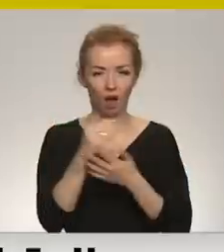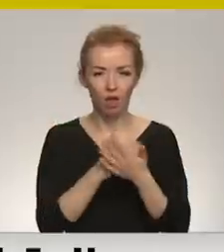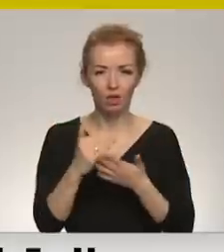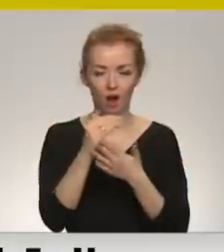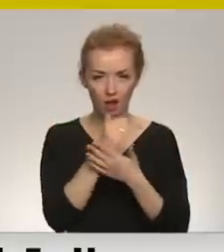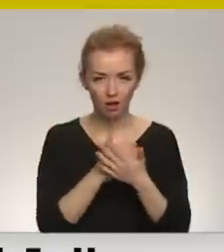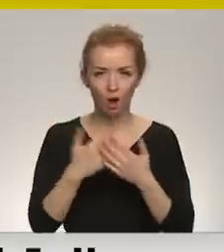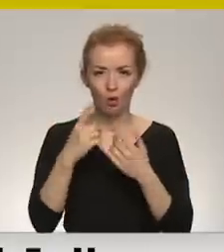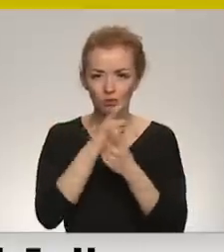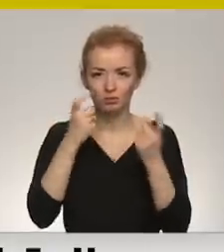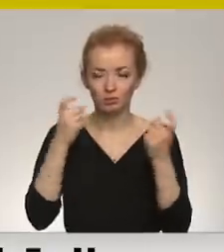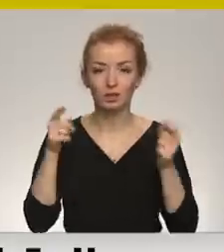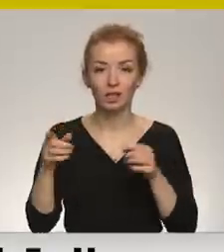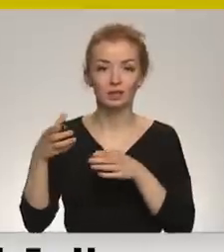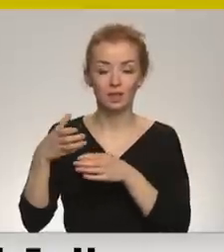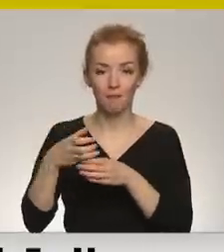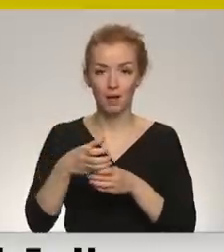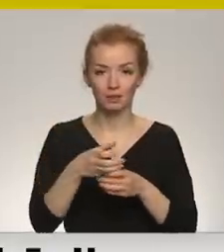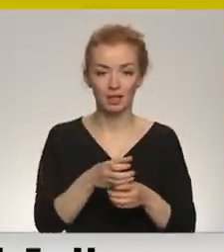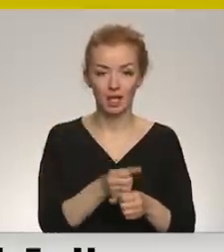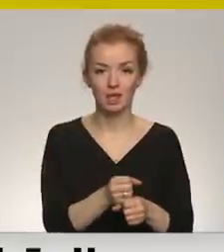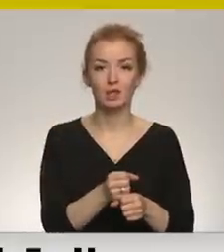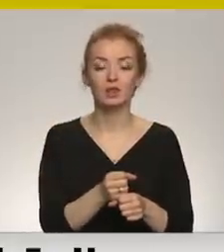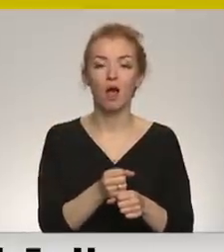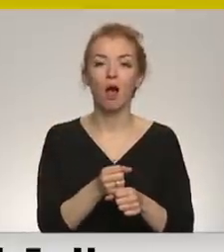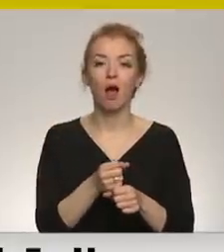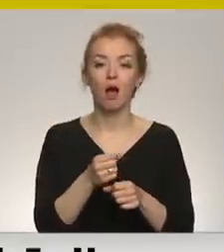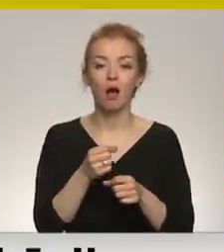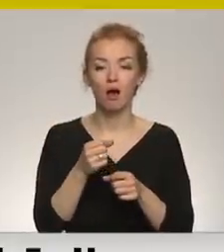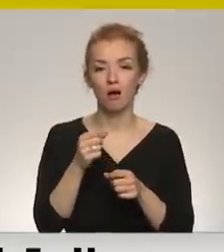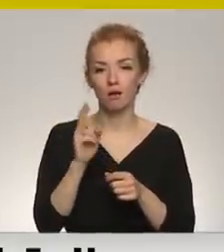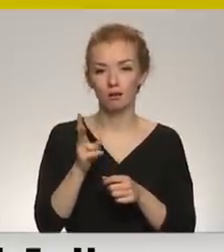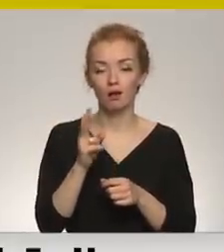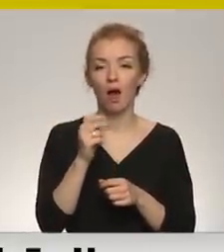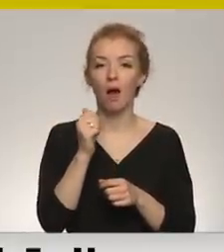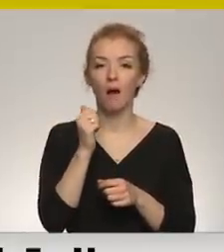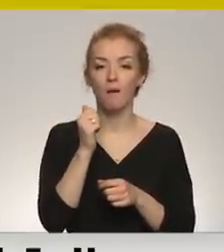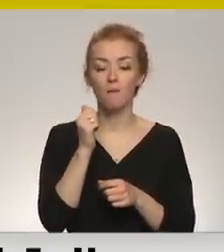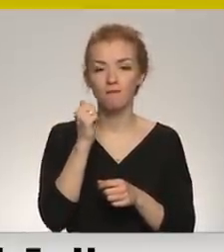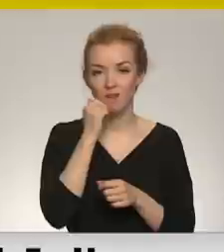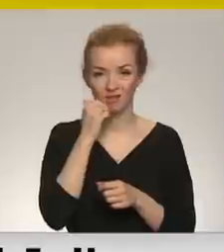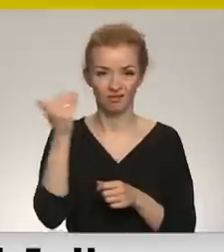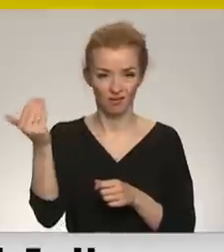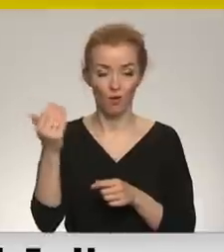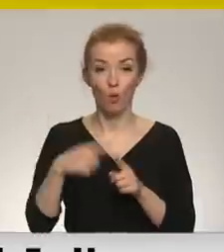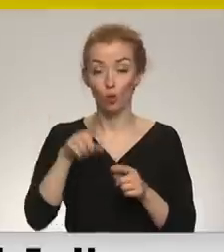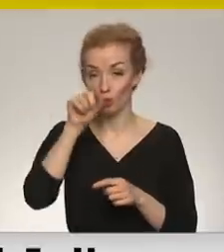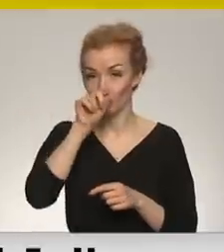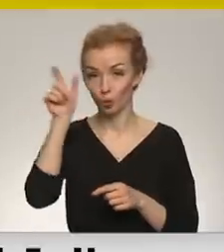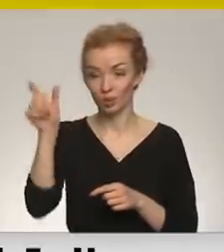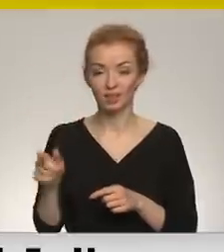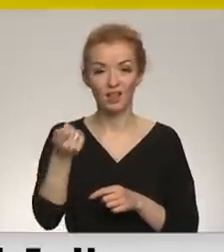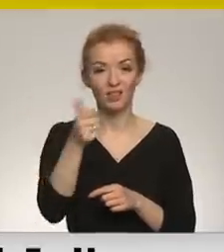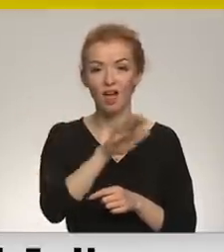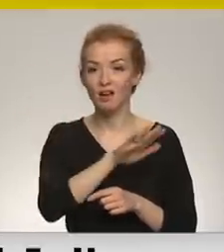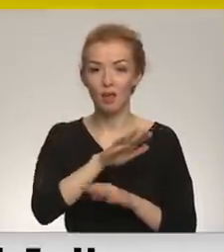viņa caurmērā arī samazina šobrīd un, zināmā mērā, kalpo Krievijas kremļa vēstījumam un naratīvam. Un Putins nekad